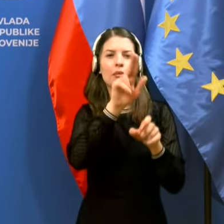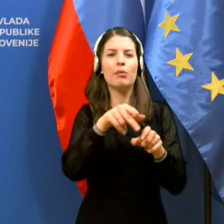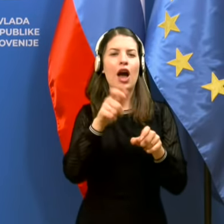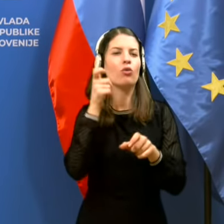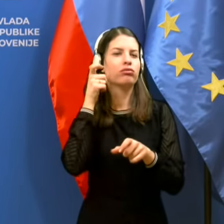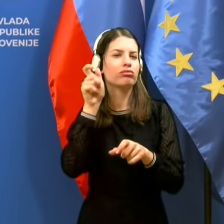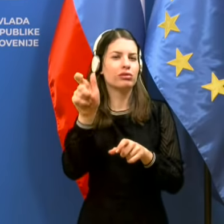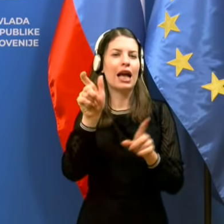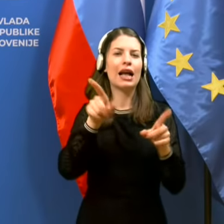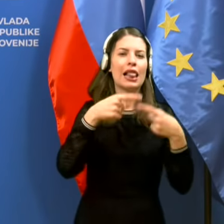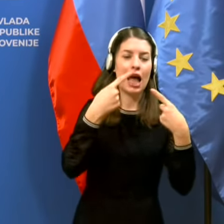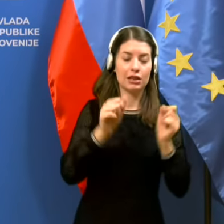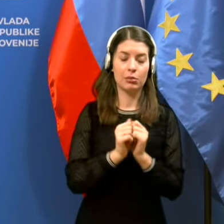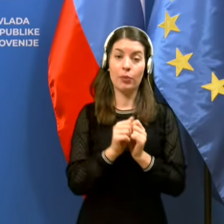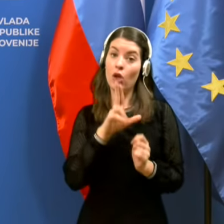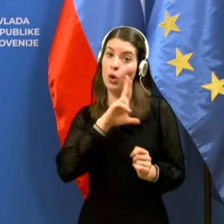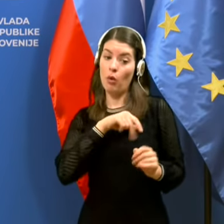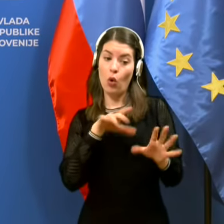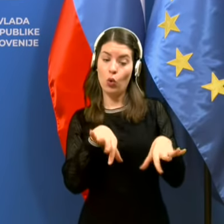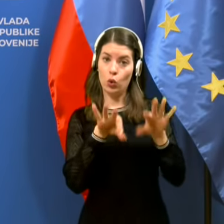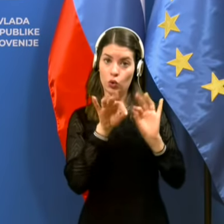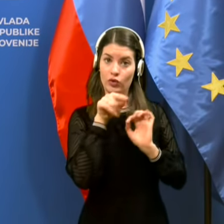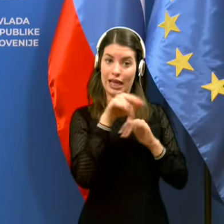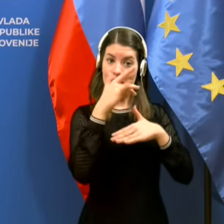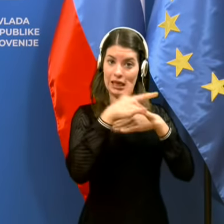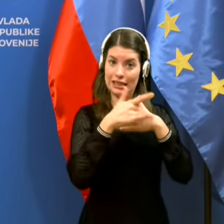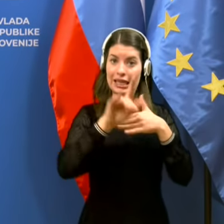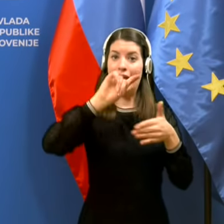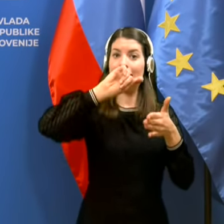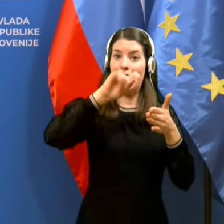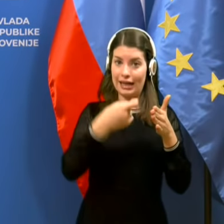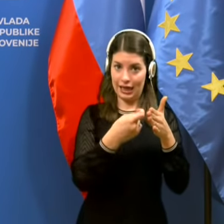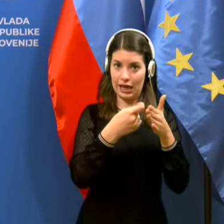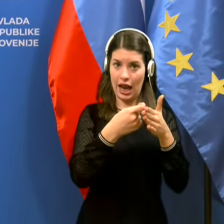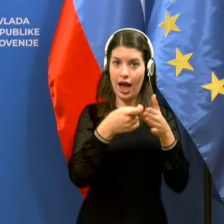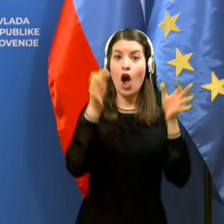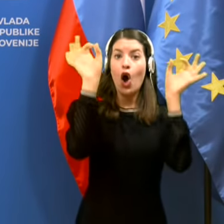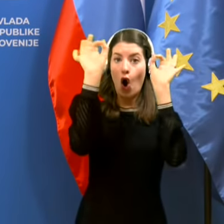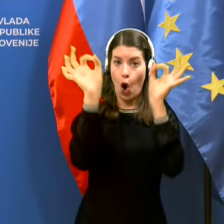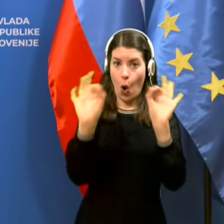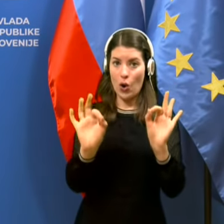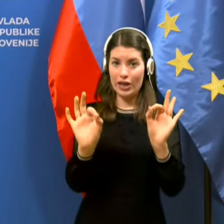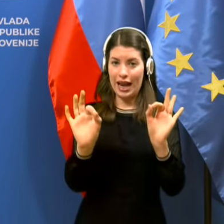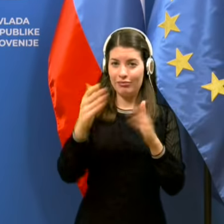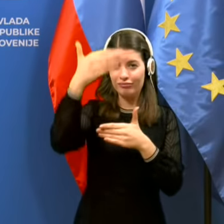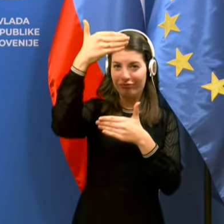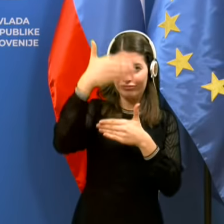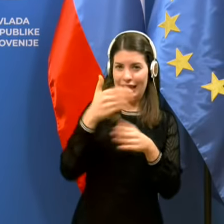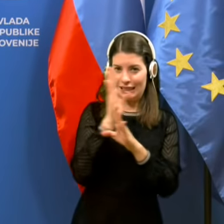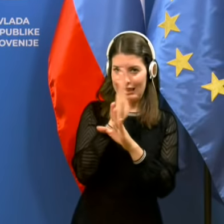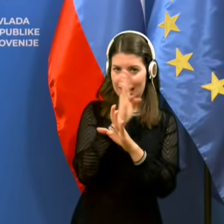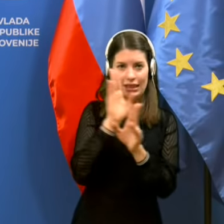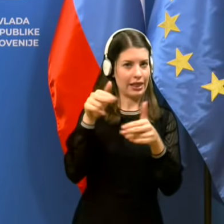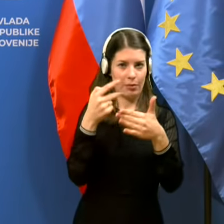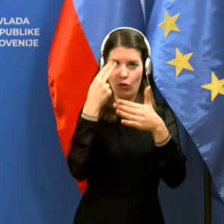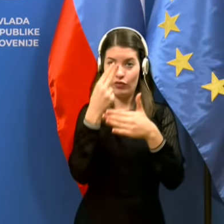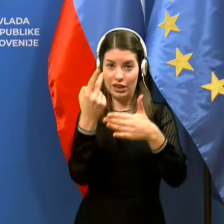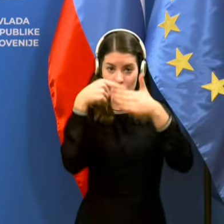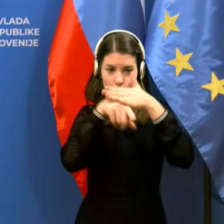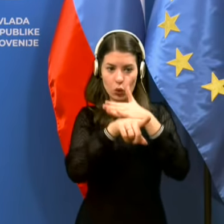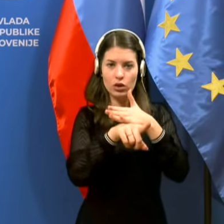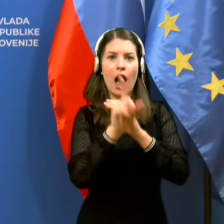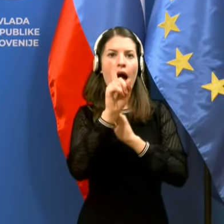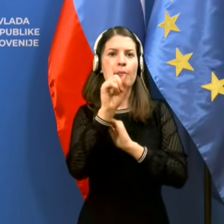Policisti so na kraju ugotovili, da je gostinski lokal zaklinjen, okna prekrita tako, da se vnotranjost ne vidi, vseeno pa je bilo iz